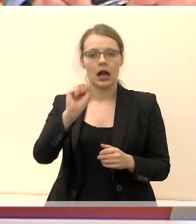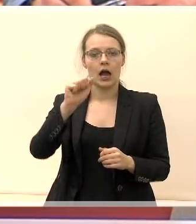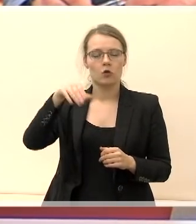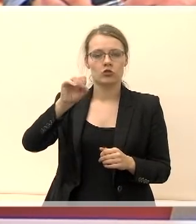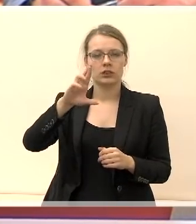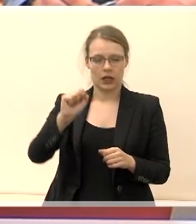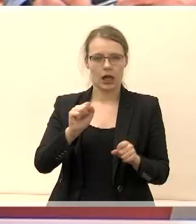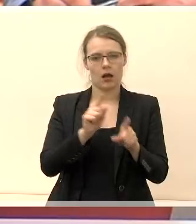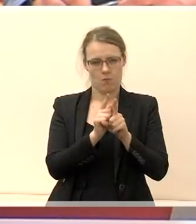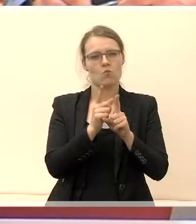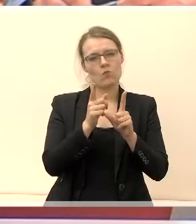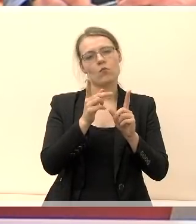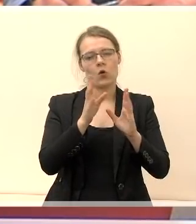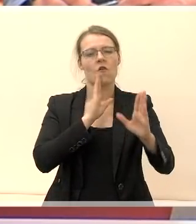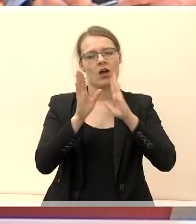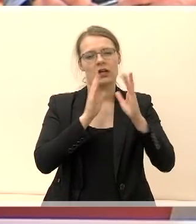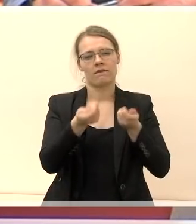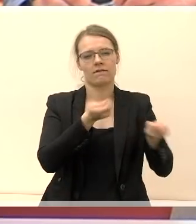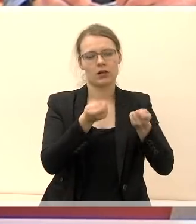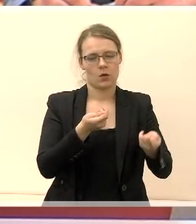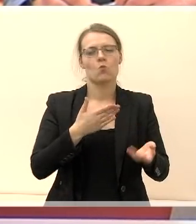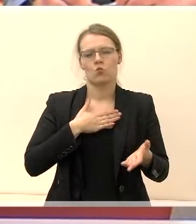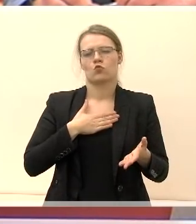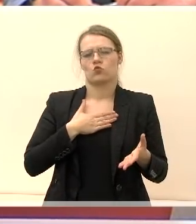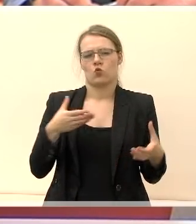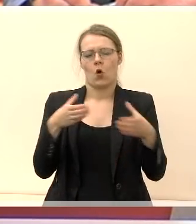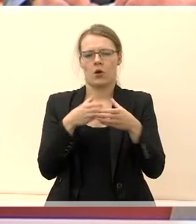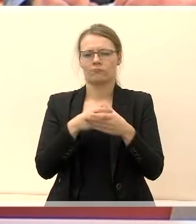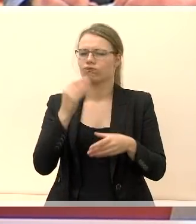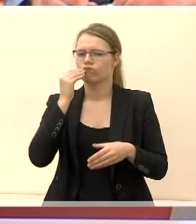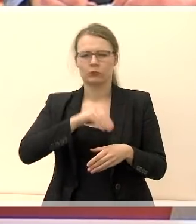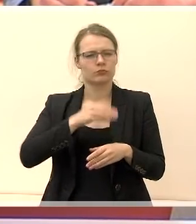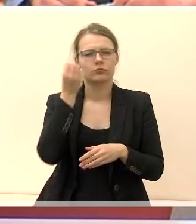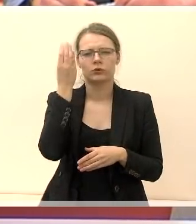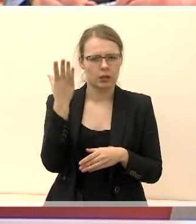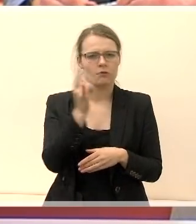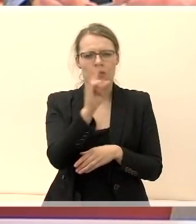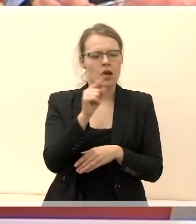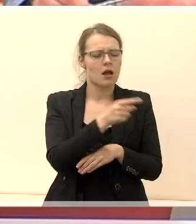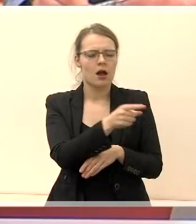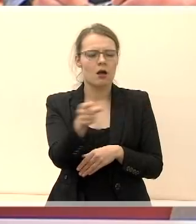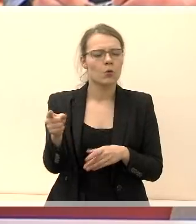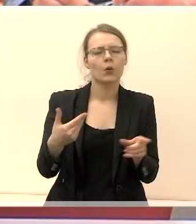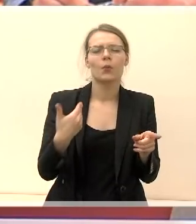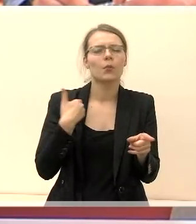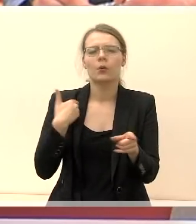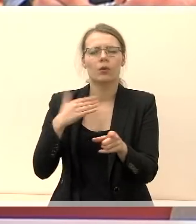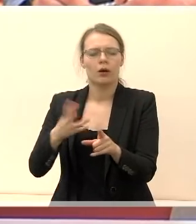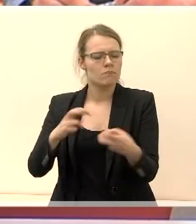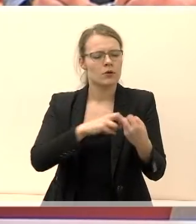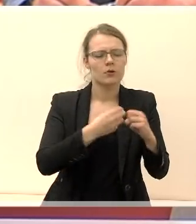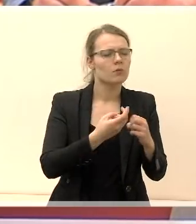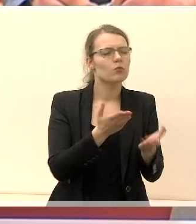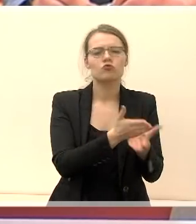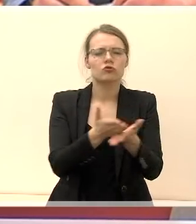konferencijų vadybininkai, mūsų komanda puikiai supranta Marijampolėčių norus ir problemas.